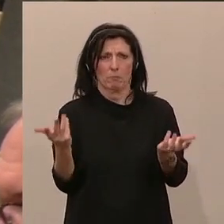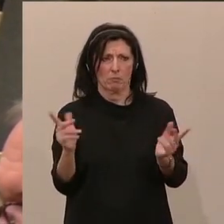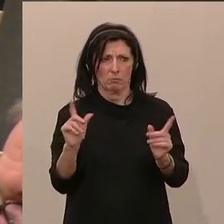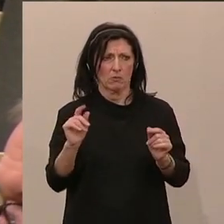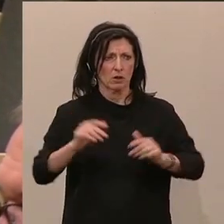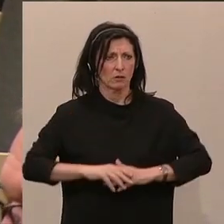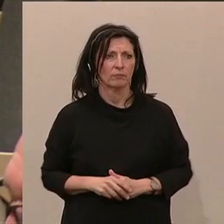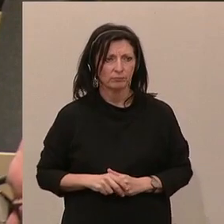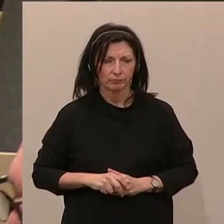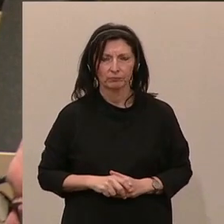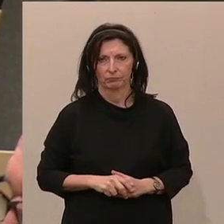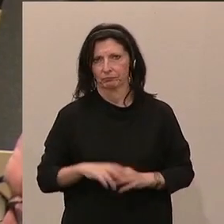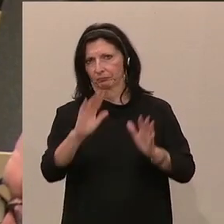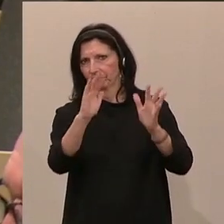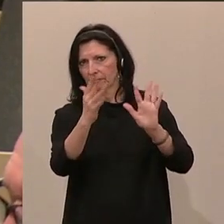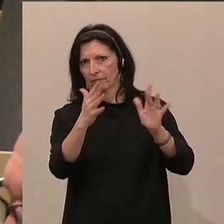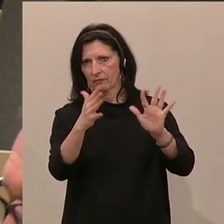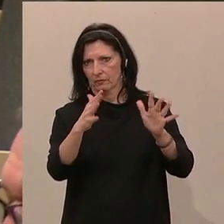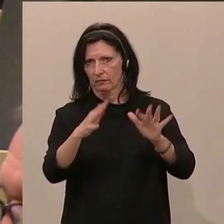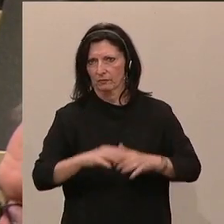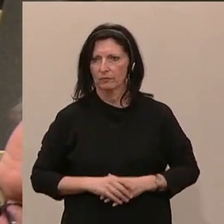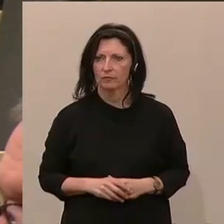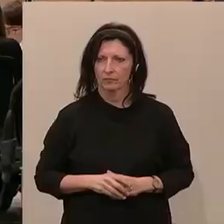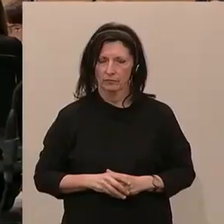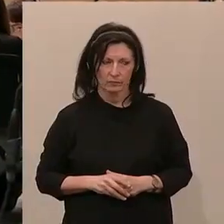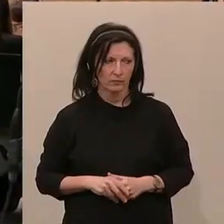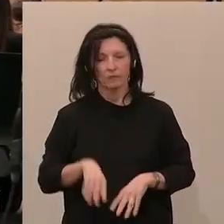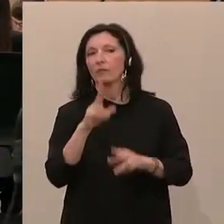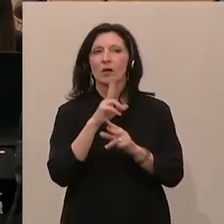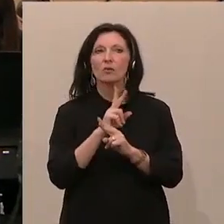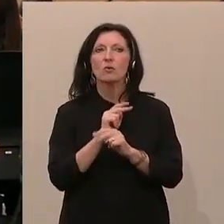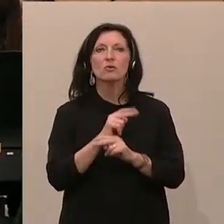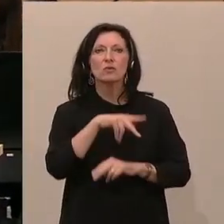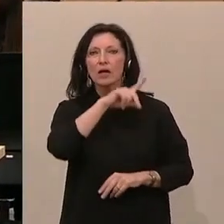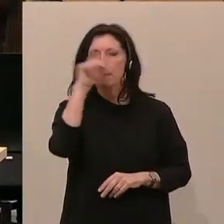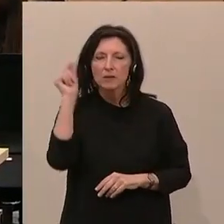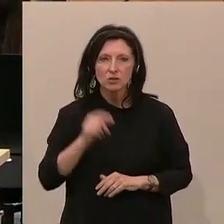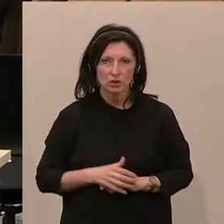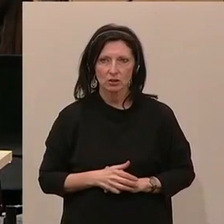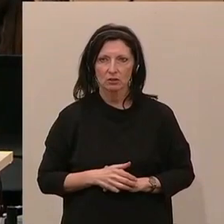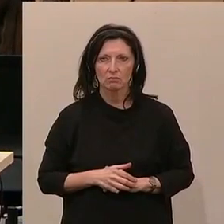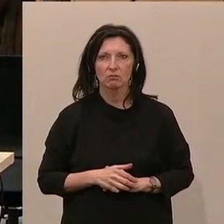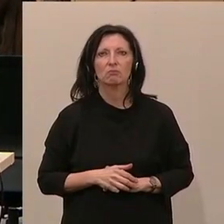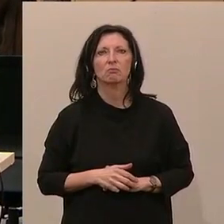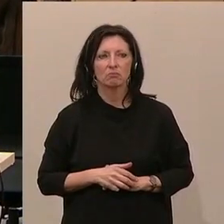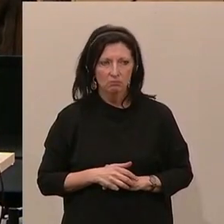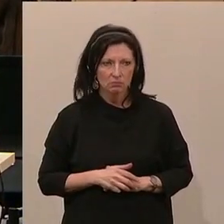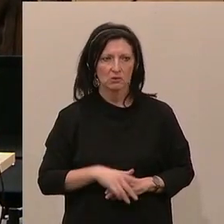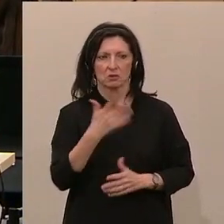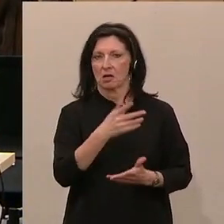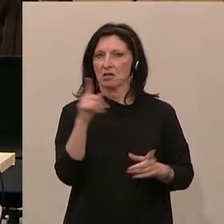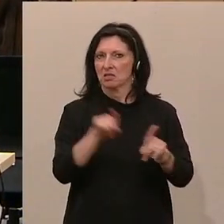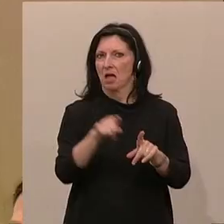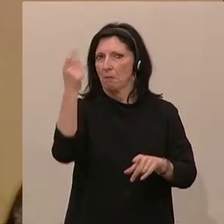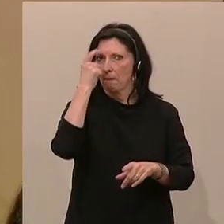und Österreicher pflichten uns hier mehrheitlich bei.